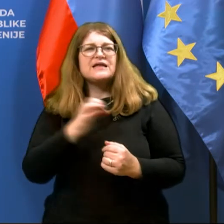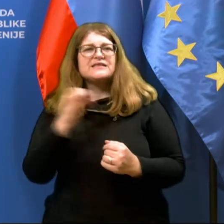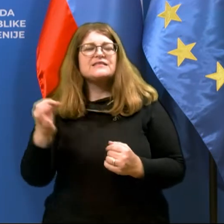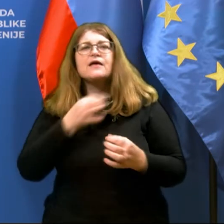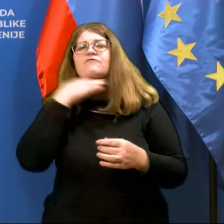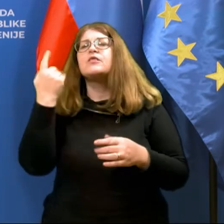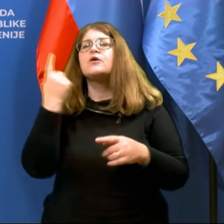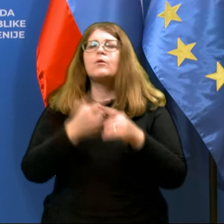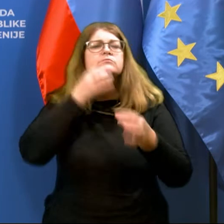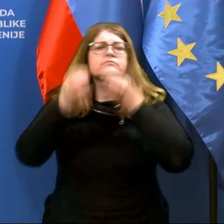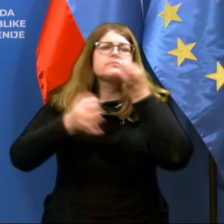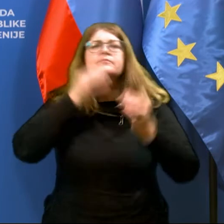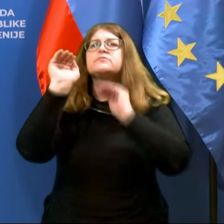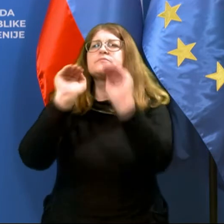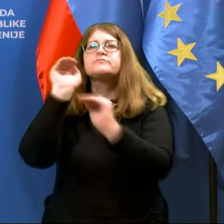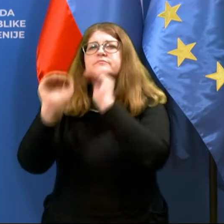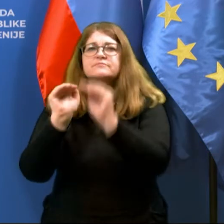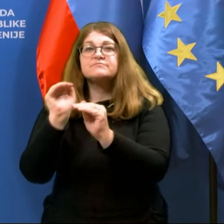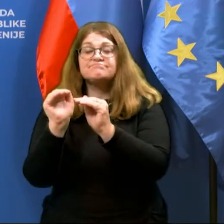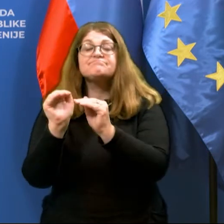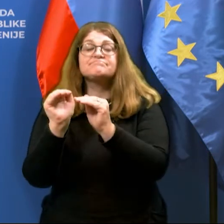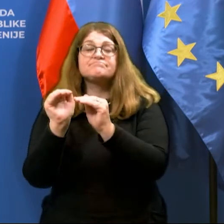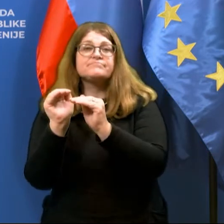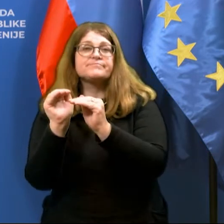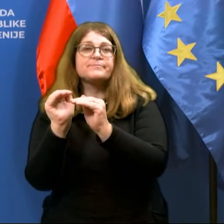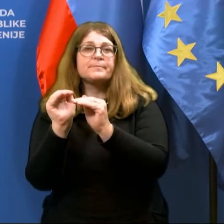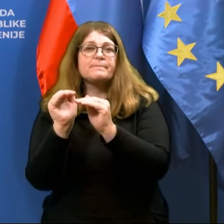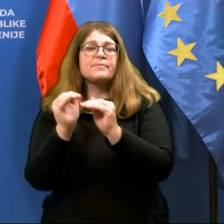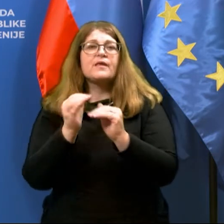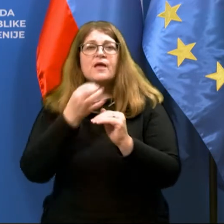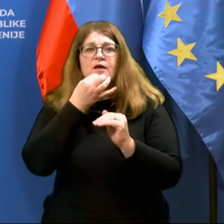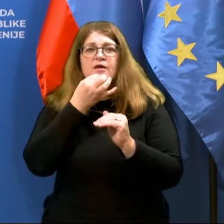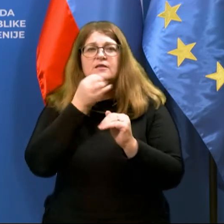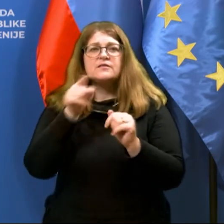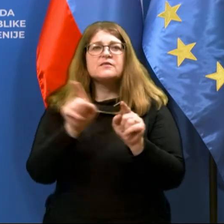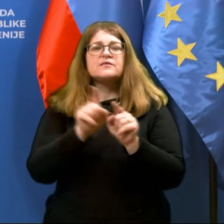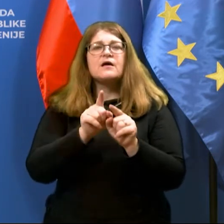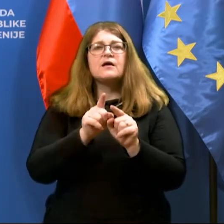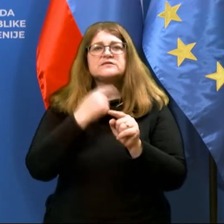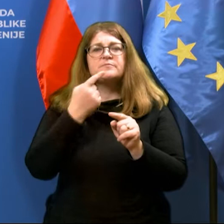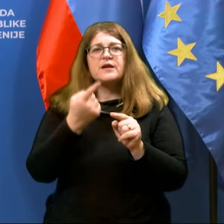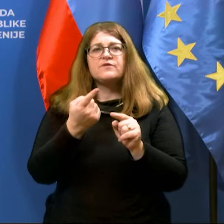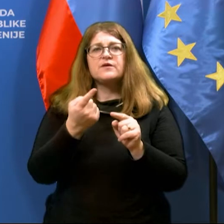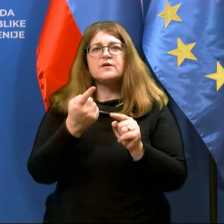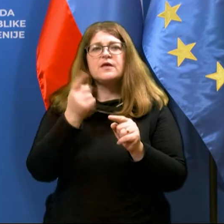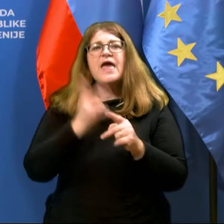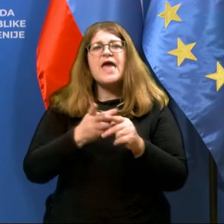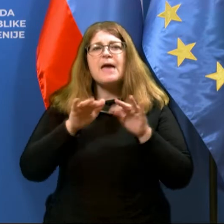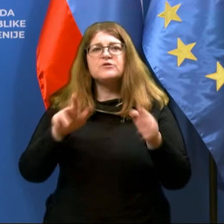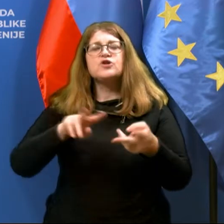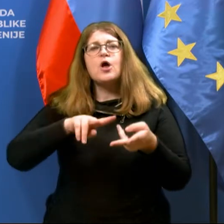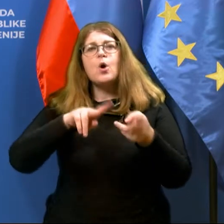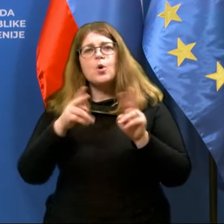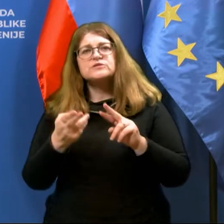uprašano ali pa spraševano, pa je seveda tako imenovana epidemiološka oziroma v